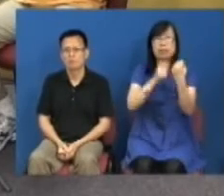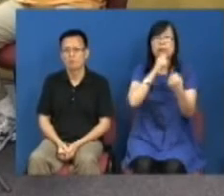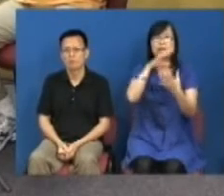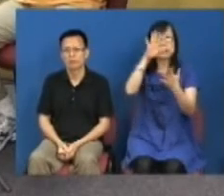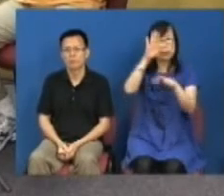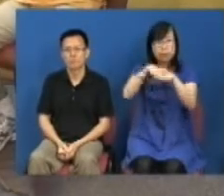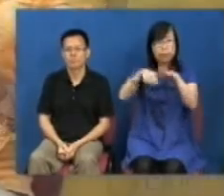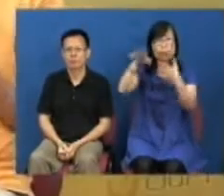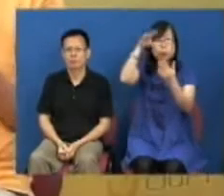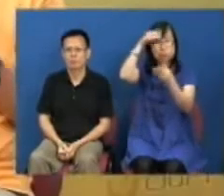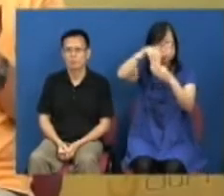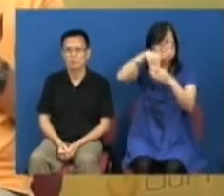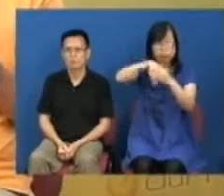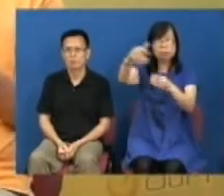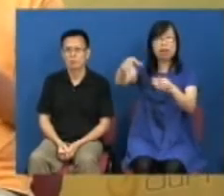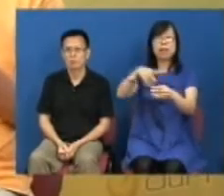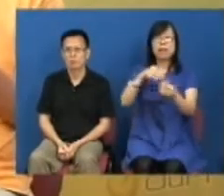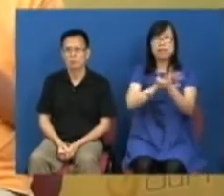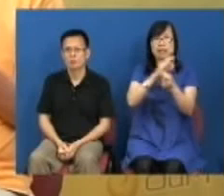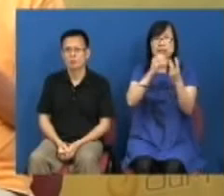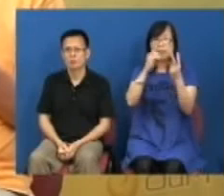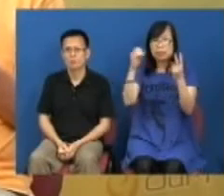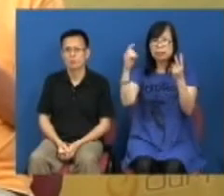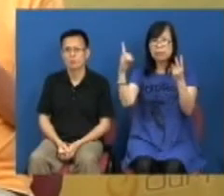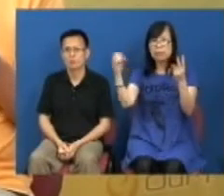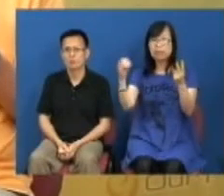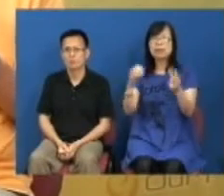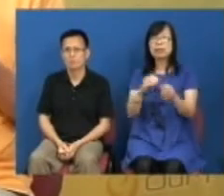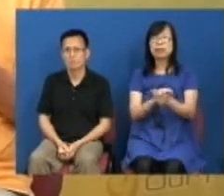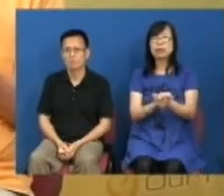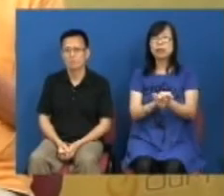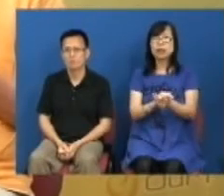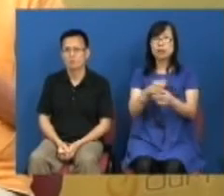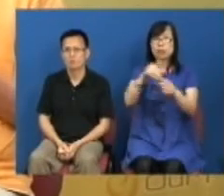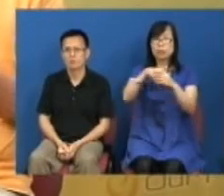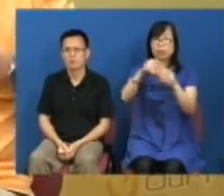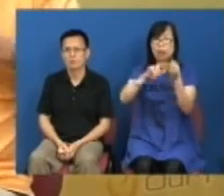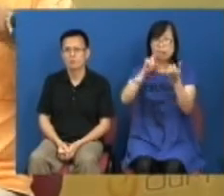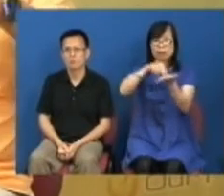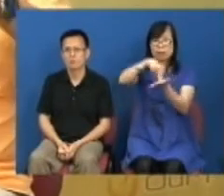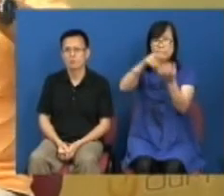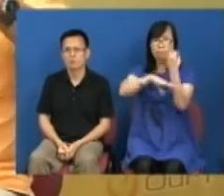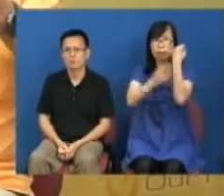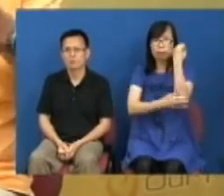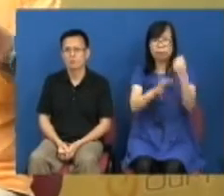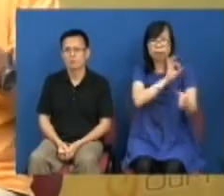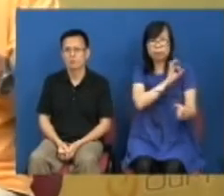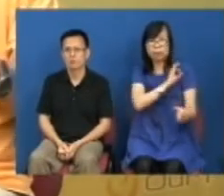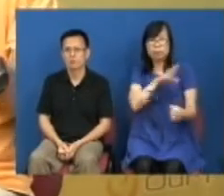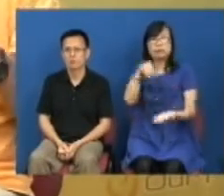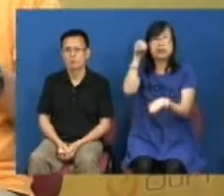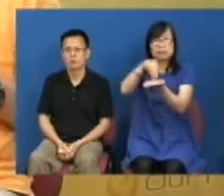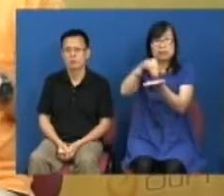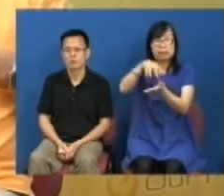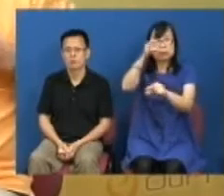选17年的普选特首和20年的普选特首特首立法会议员是一个真是能够落实得到